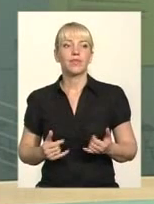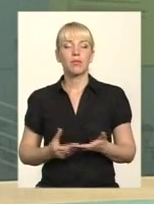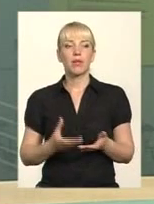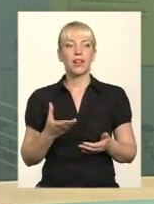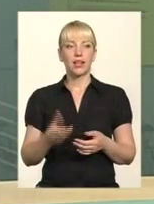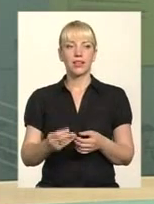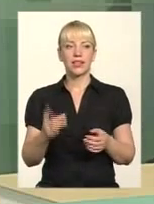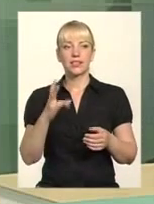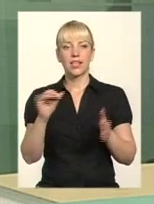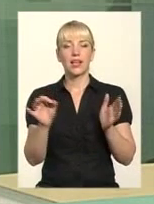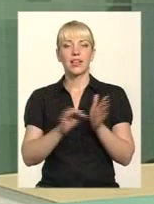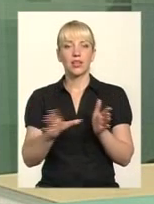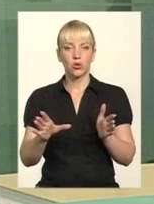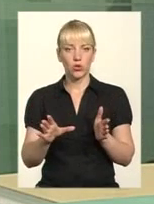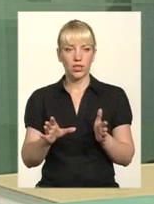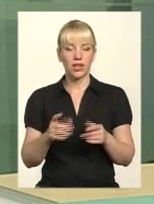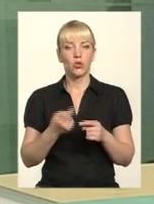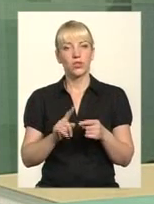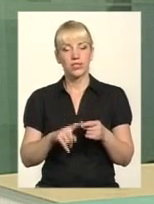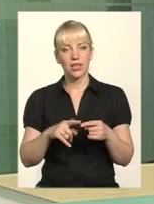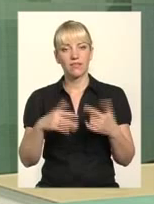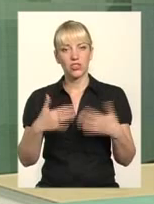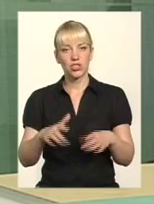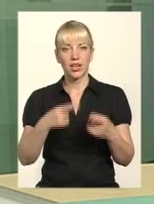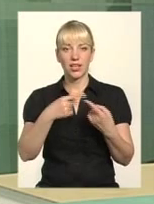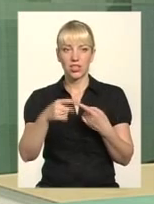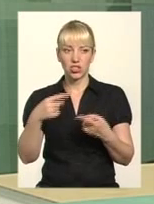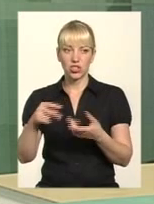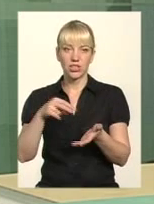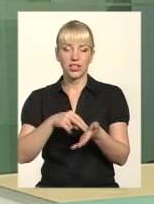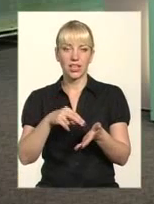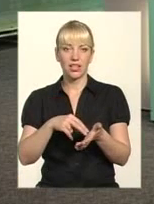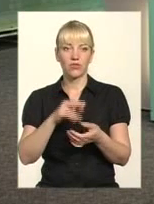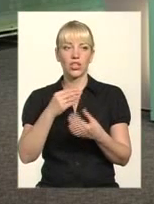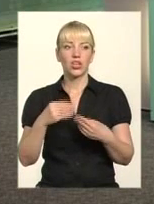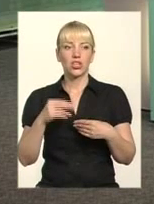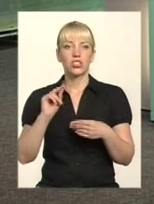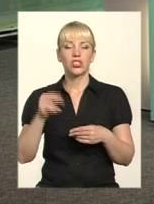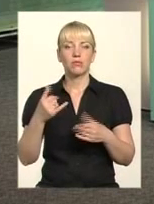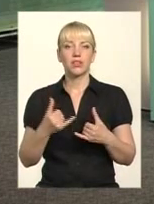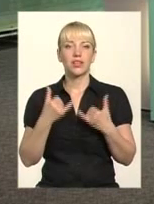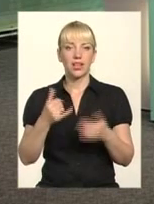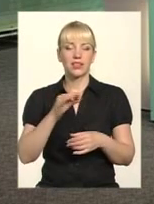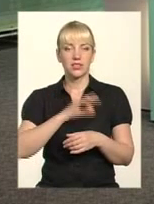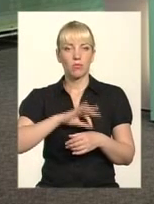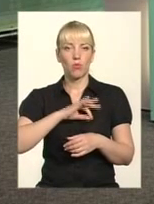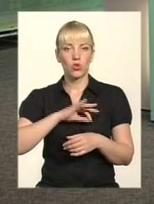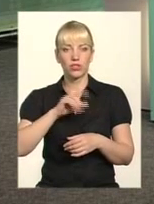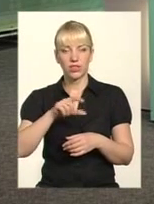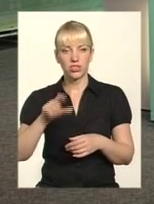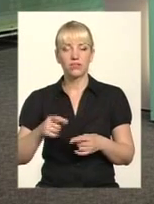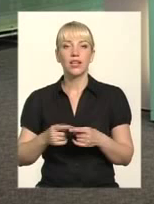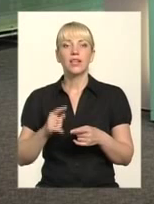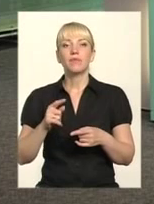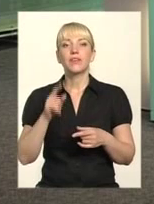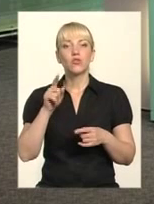електроенергію – це вже інші тарифи, ніж для споживачів. Значить, в цьому законі чітко